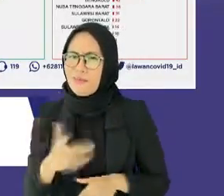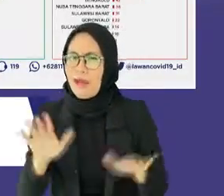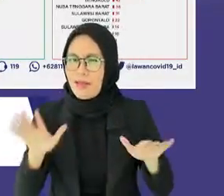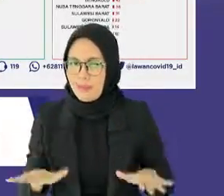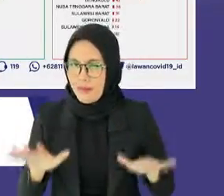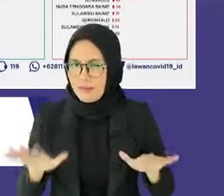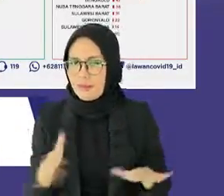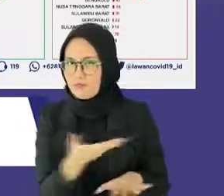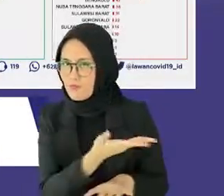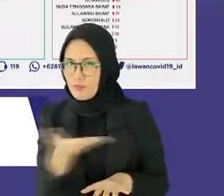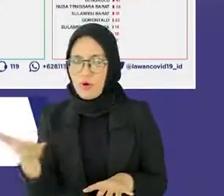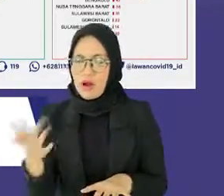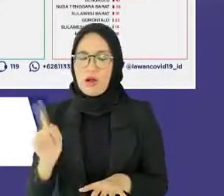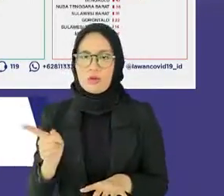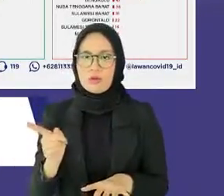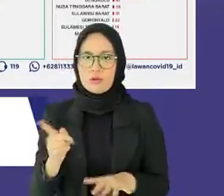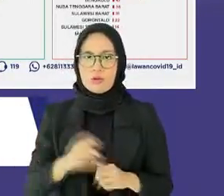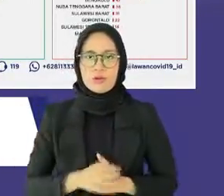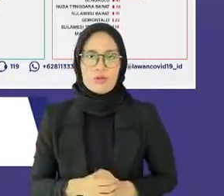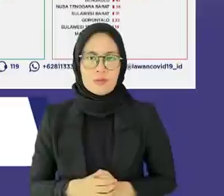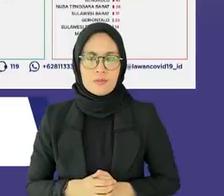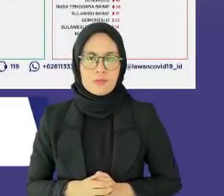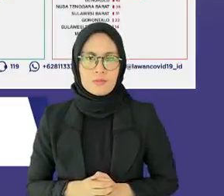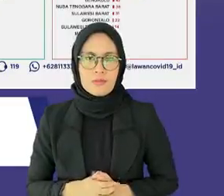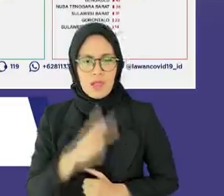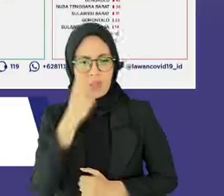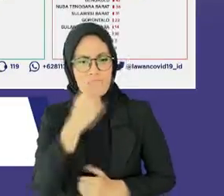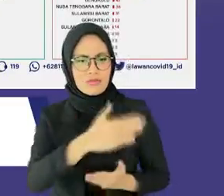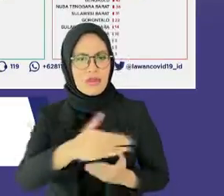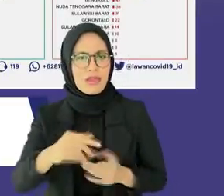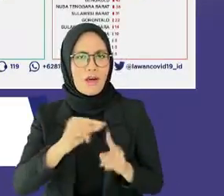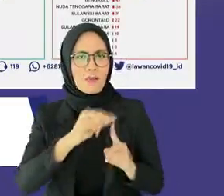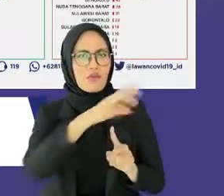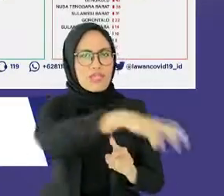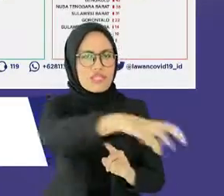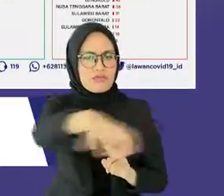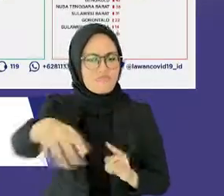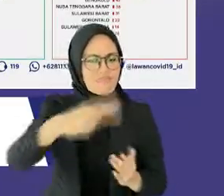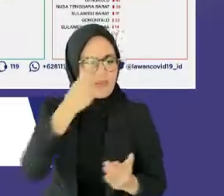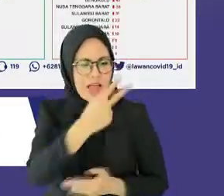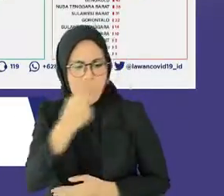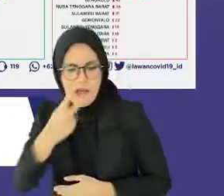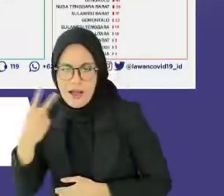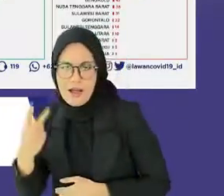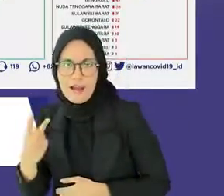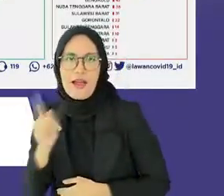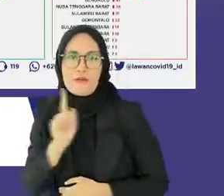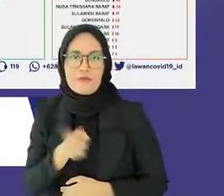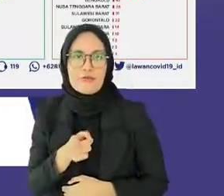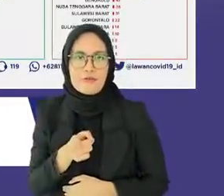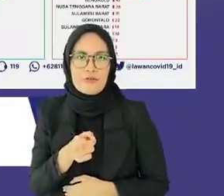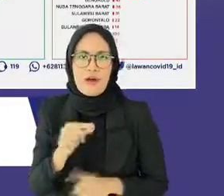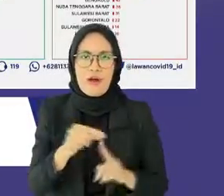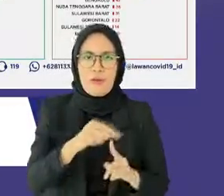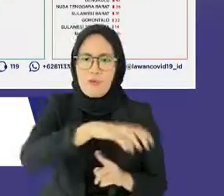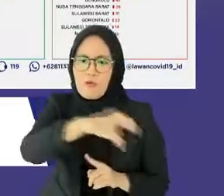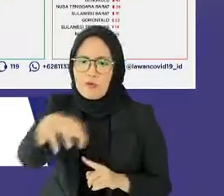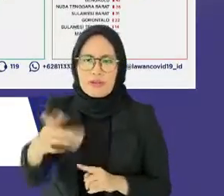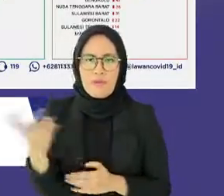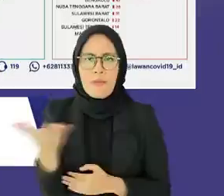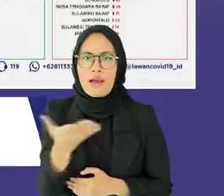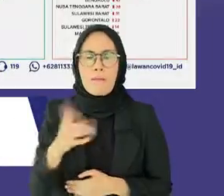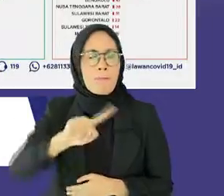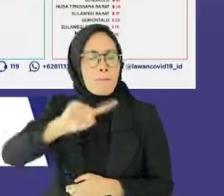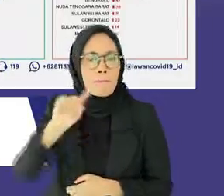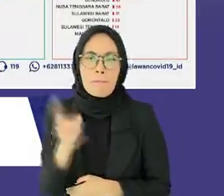hal ini, kita perlu melihat data di tingkat provinsi agar bisa mengetahui provinsi mana yang menyumbangkan